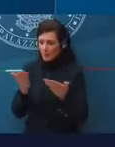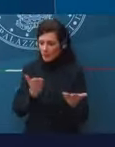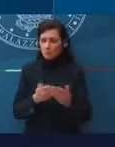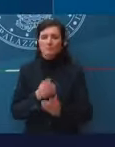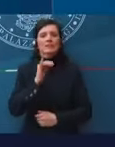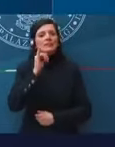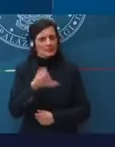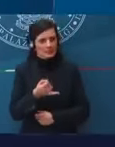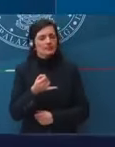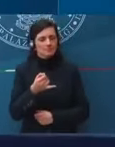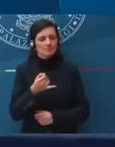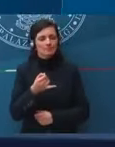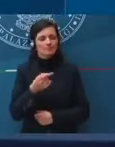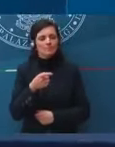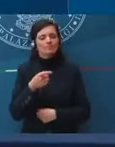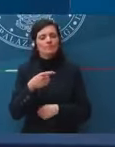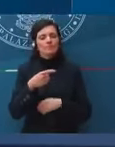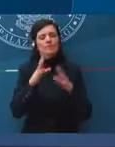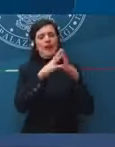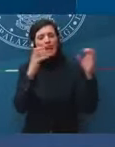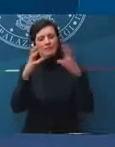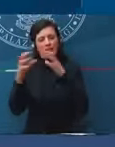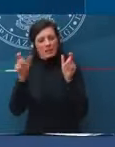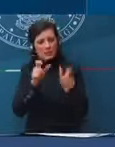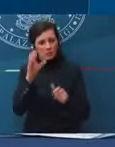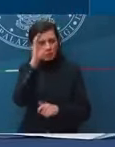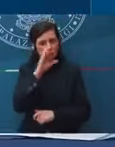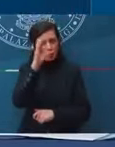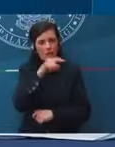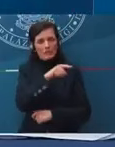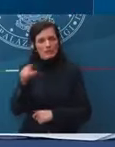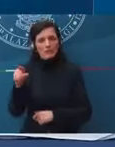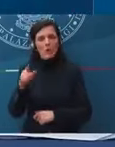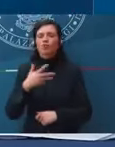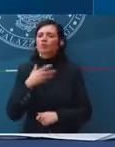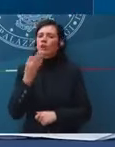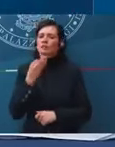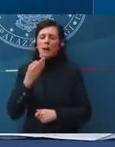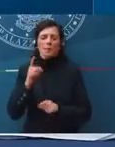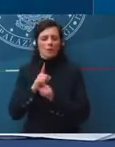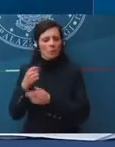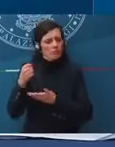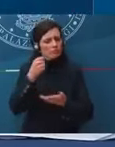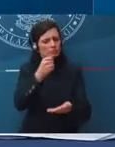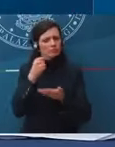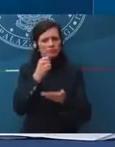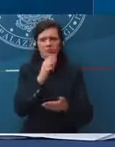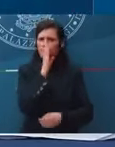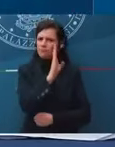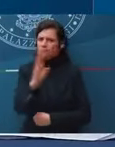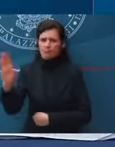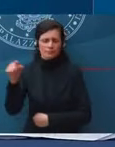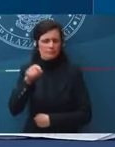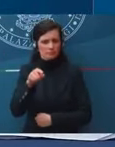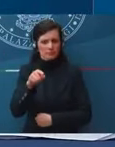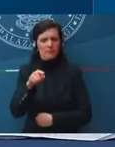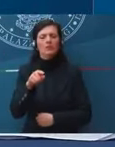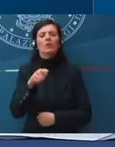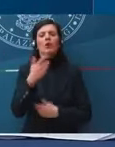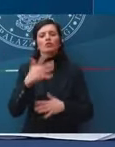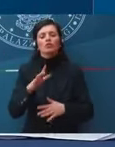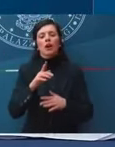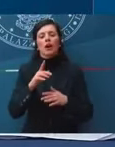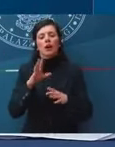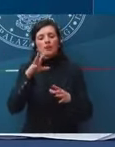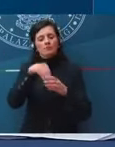le aziende del settore turistico ricevono gli interventi, diciamo, orizzontali, sono parte dell'intervento principale da 11